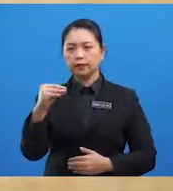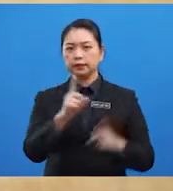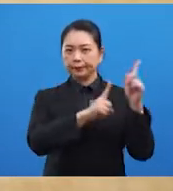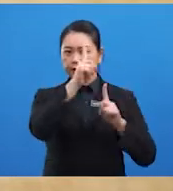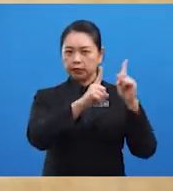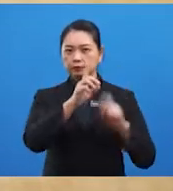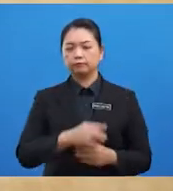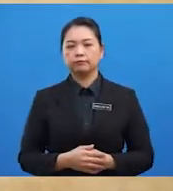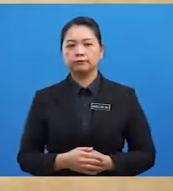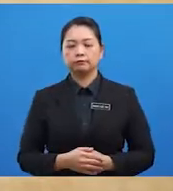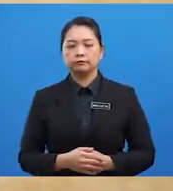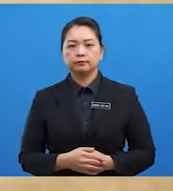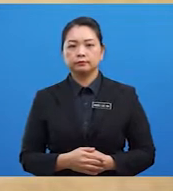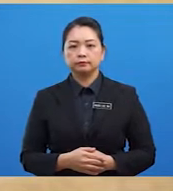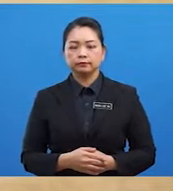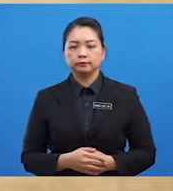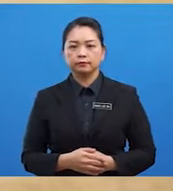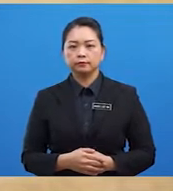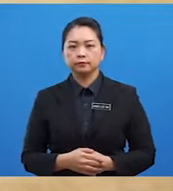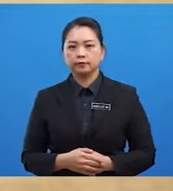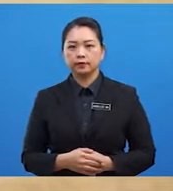soalan kedua